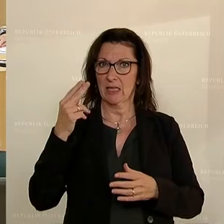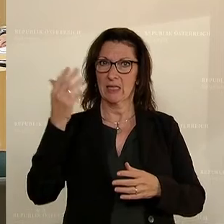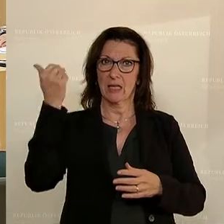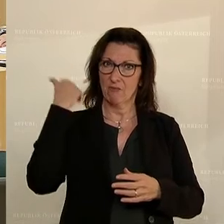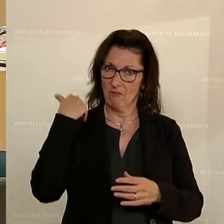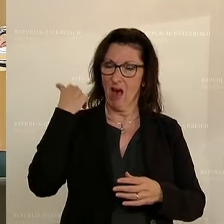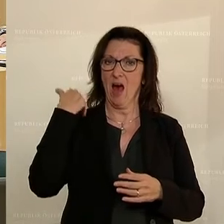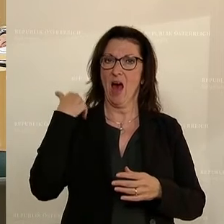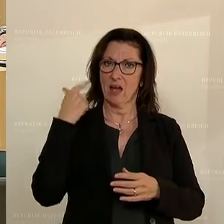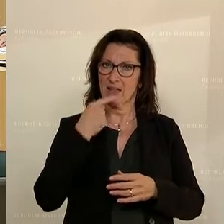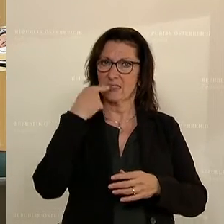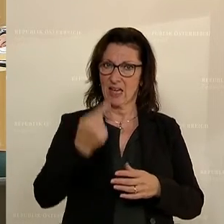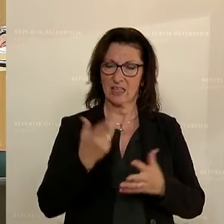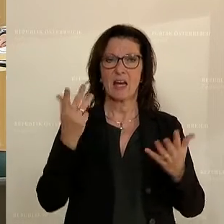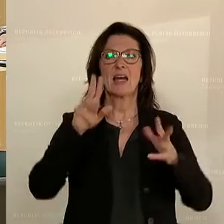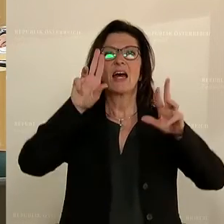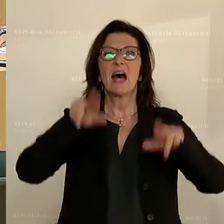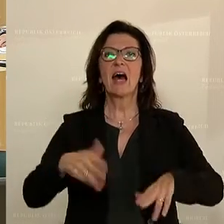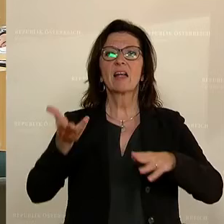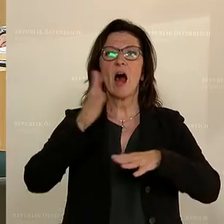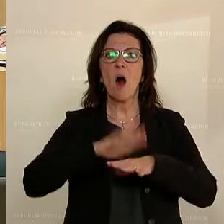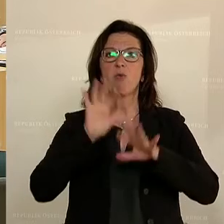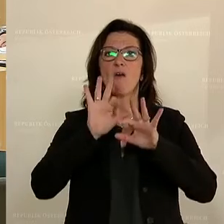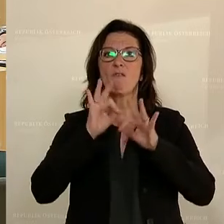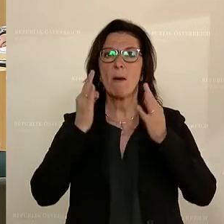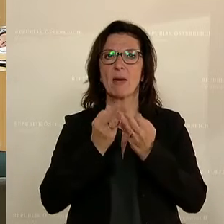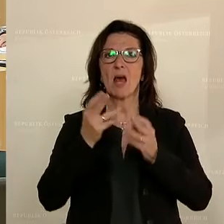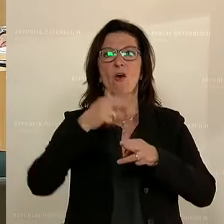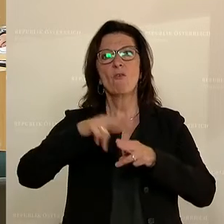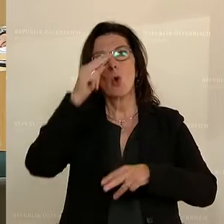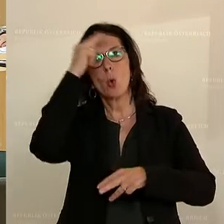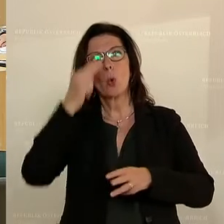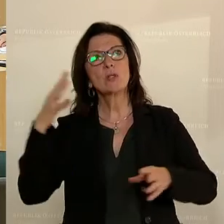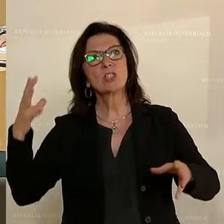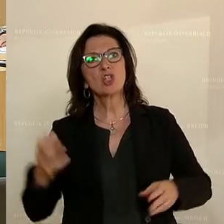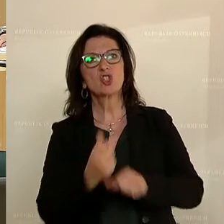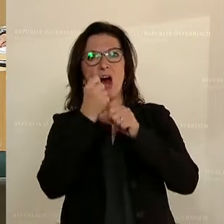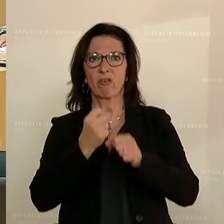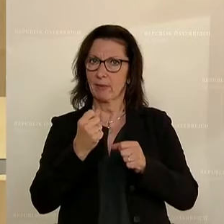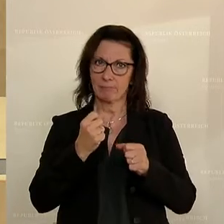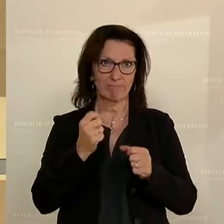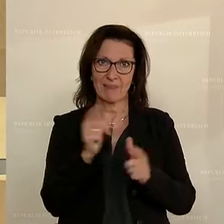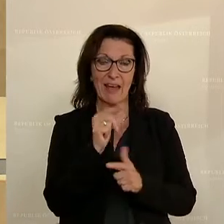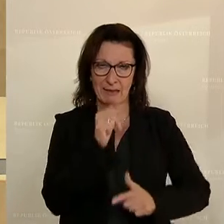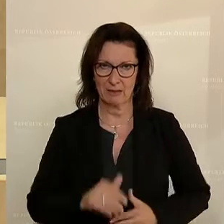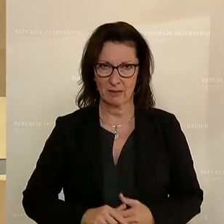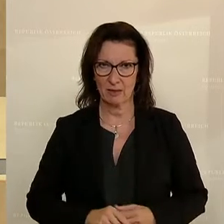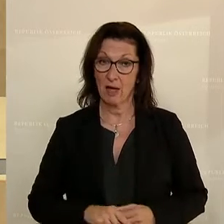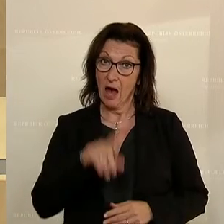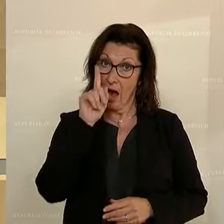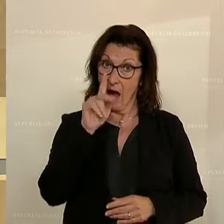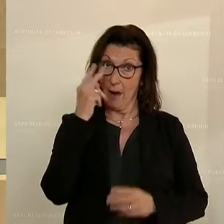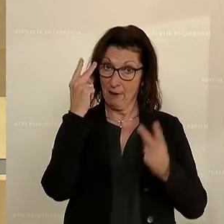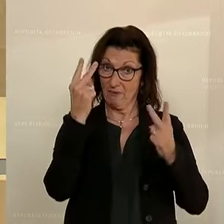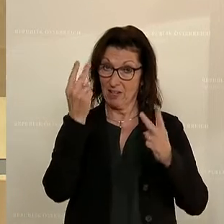zitiert wird, das Recht auf Familie ist für Kunstschaffende nicht lebbar. Wichtig zu erwähnen ist